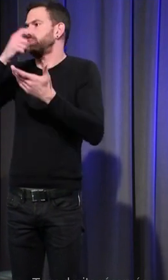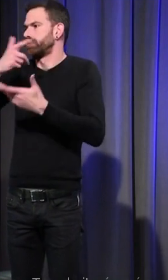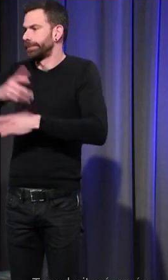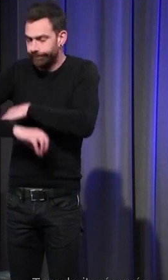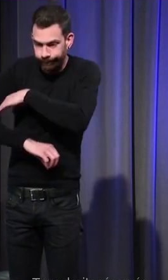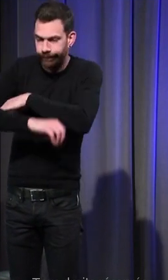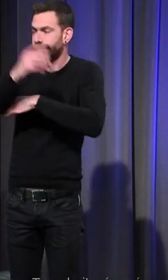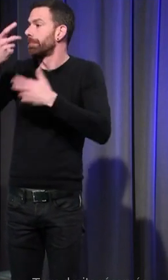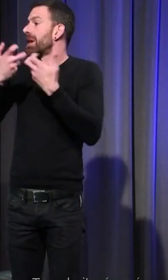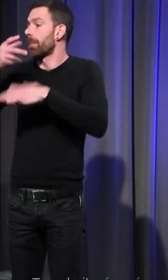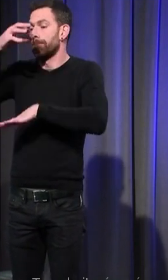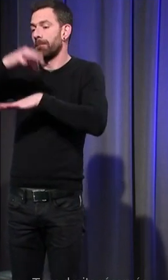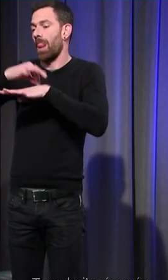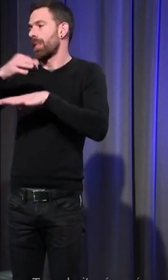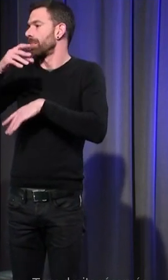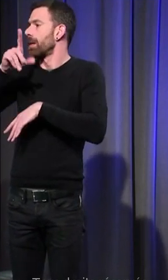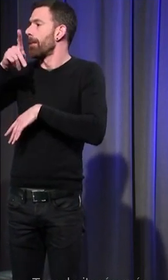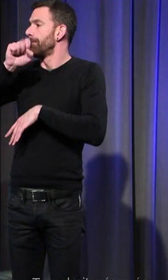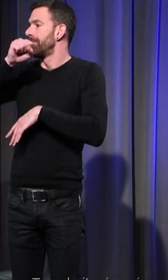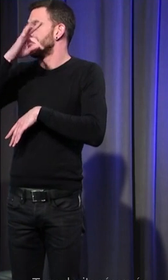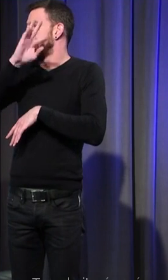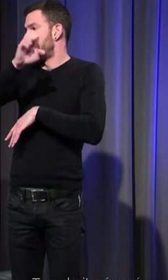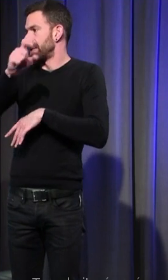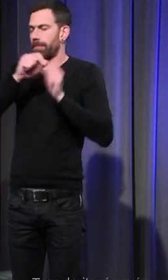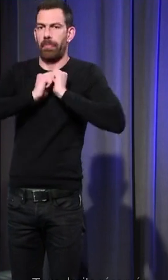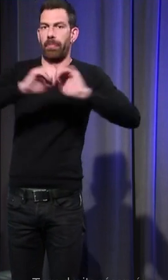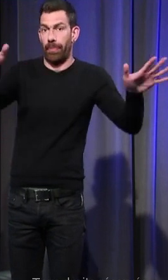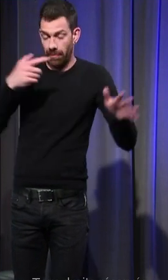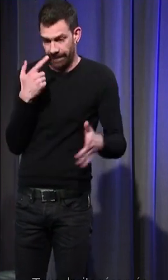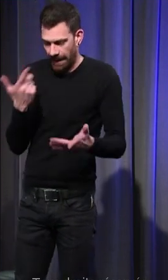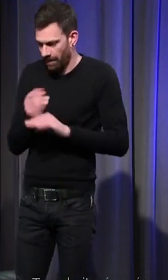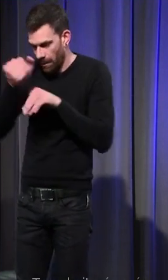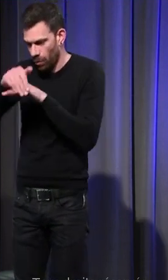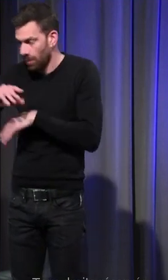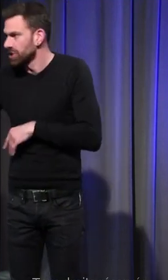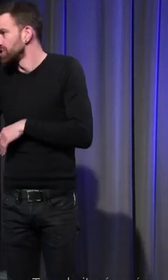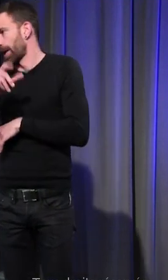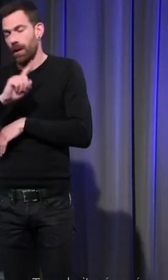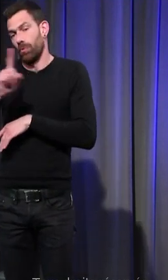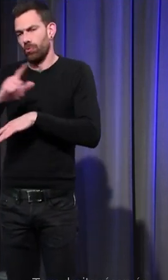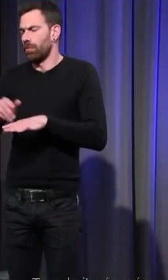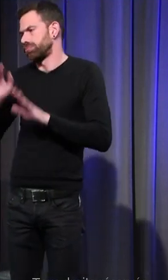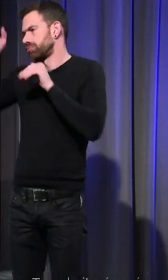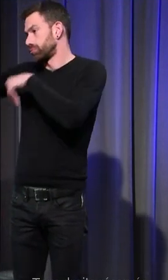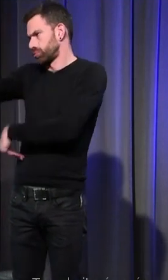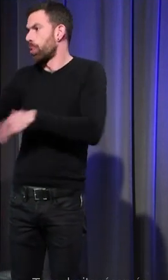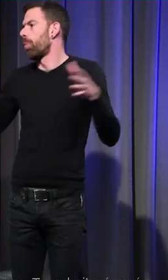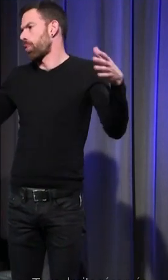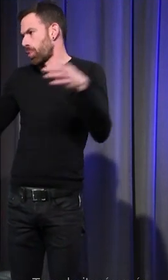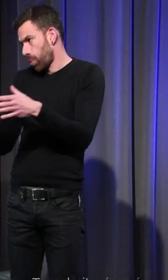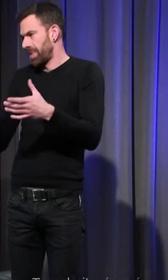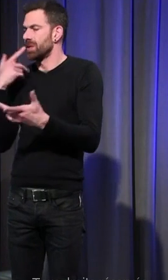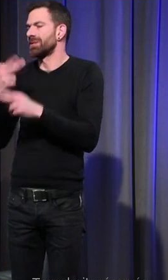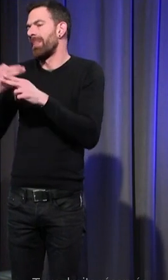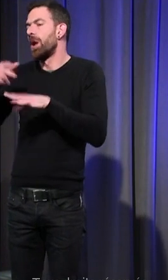après la peste on ne pas s'embarrasser de faire une tombe pour chacun on fait des tombes de mort et nous on retrouve ce qu'on appelle des tombes de catastrophe